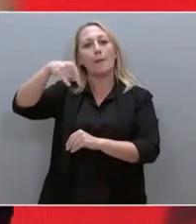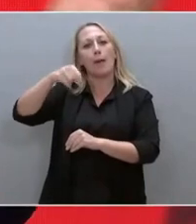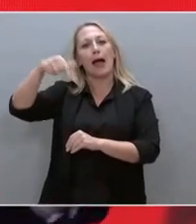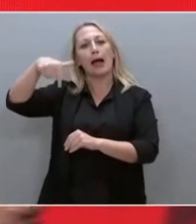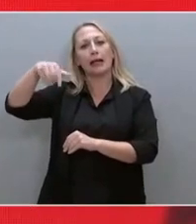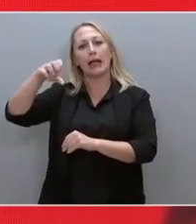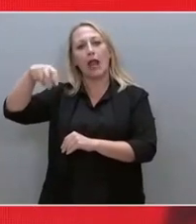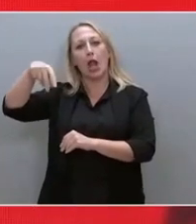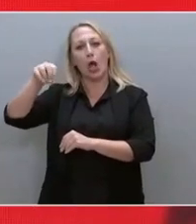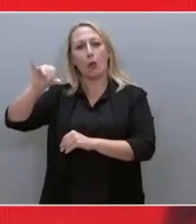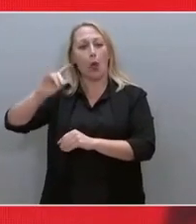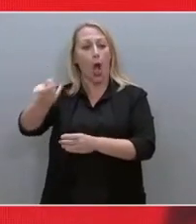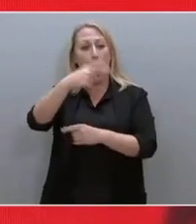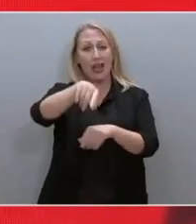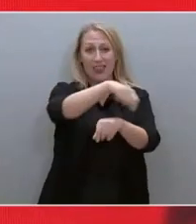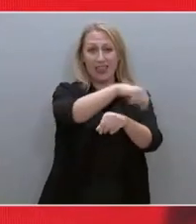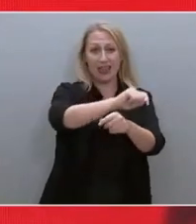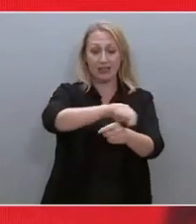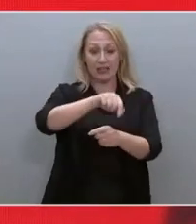Αντιπροέδρος.